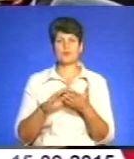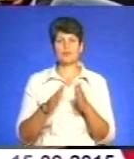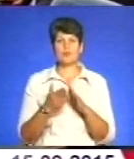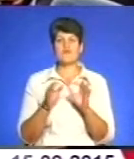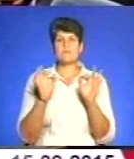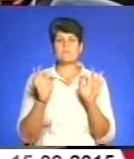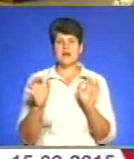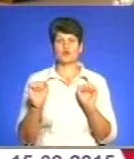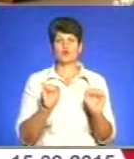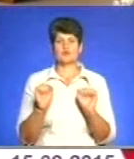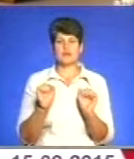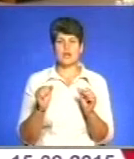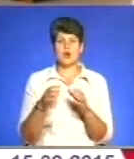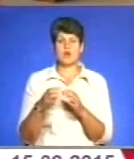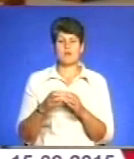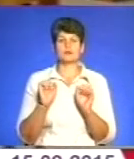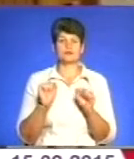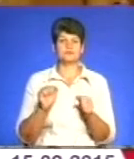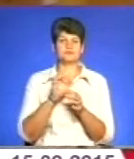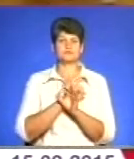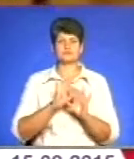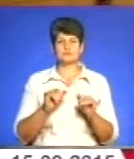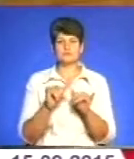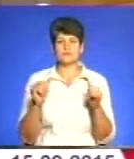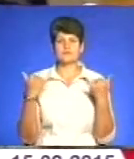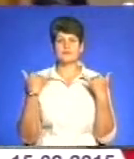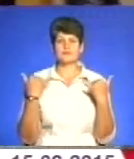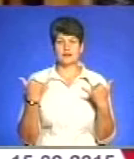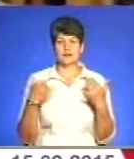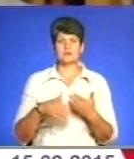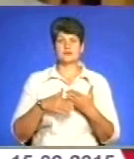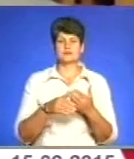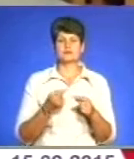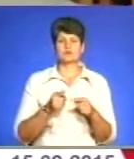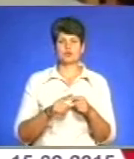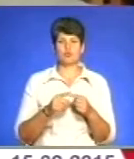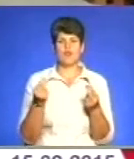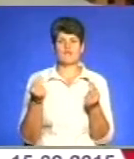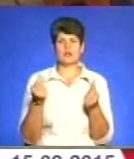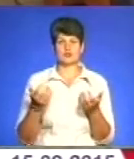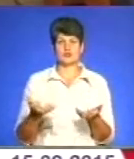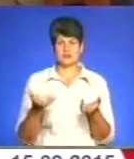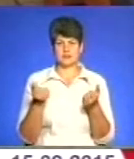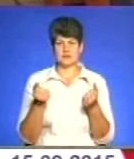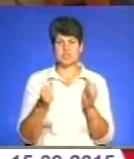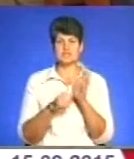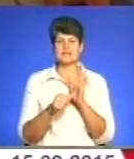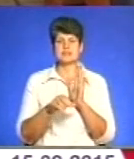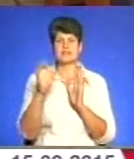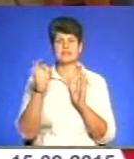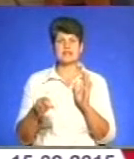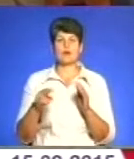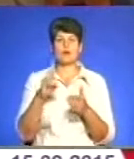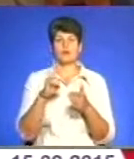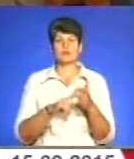правильного управління громади можуть ефективно розвиватися вже зараз. Сприятиме цьому фінансова підтримка. 60% податку